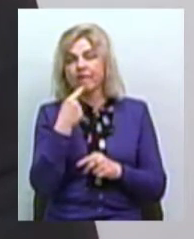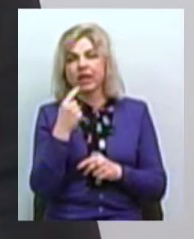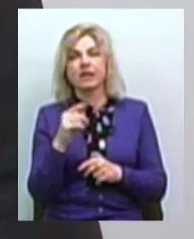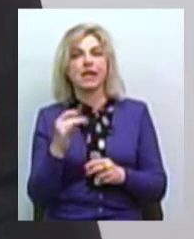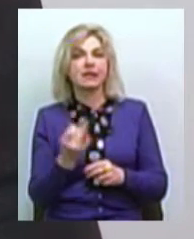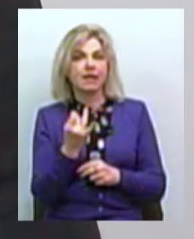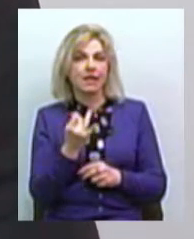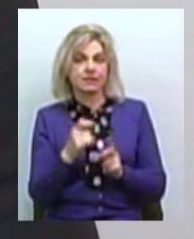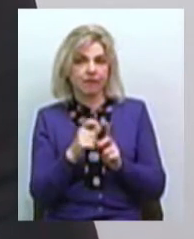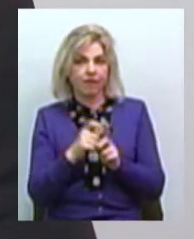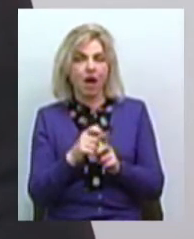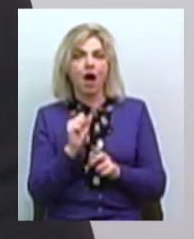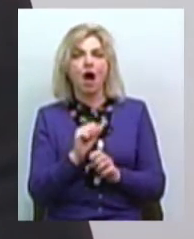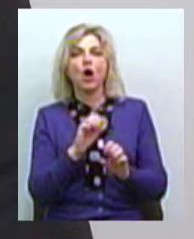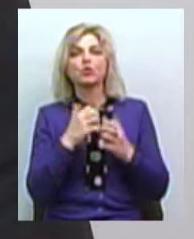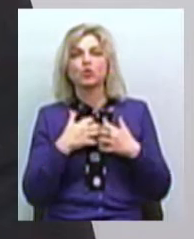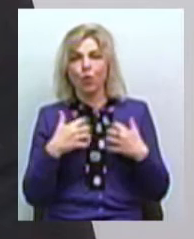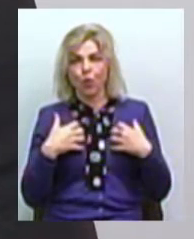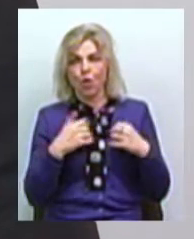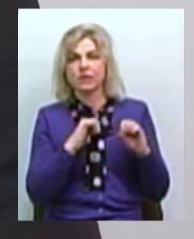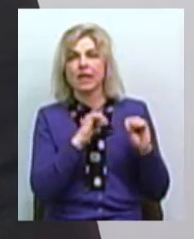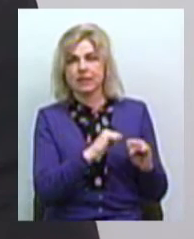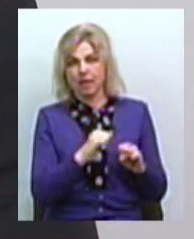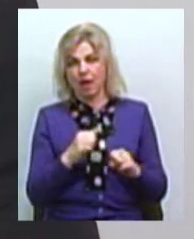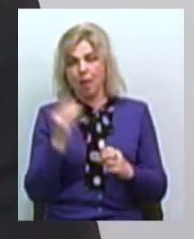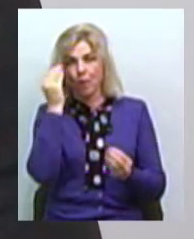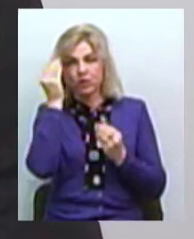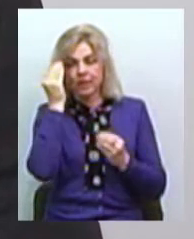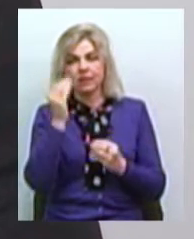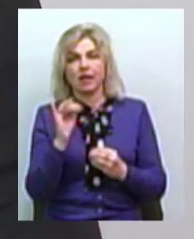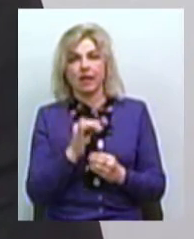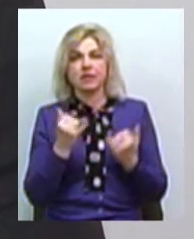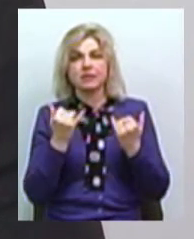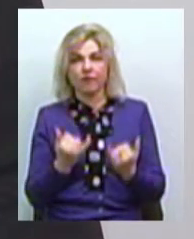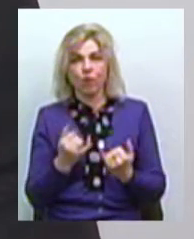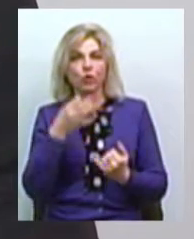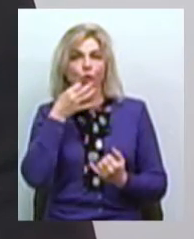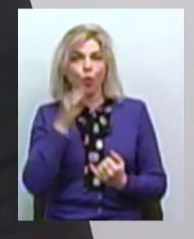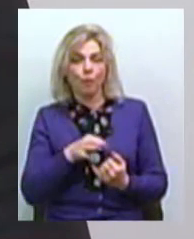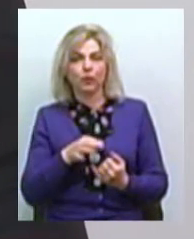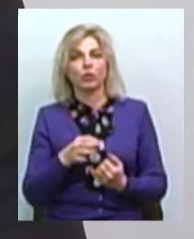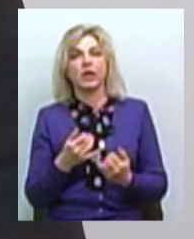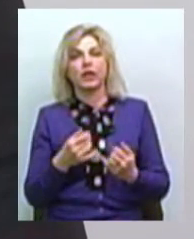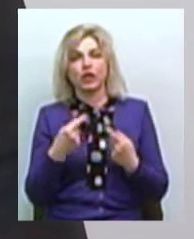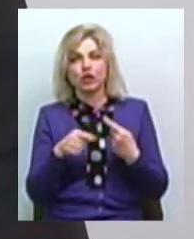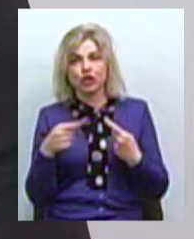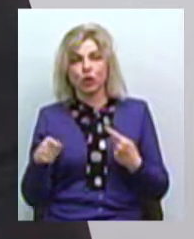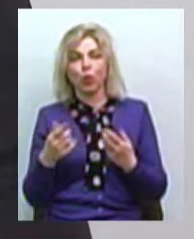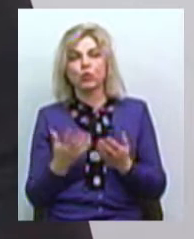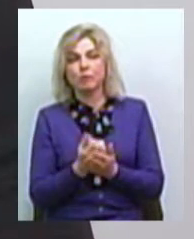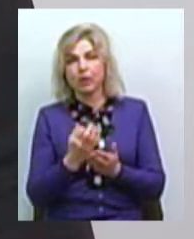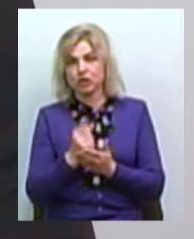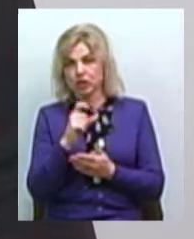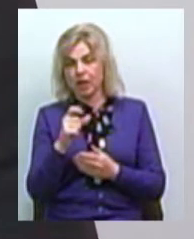інтересів зоозахисних позицій та сьогоднішнього досвіду інших успішних